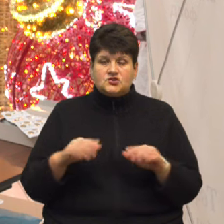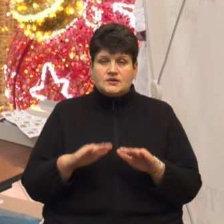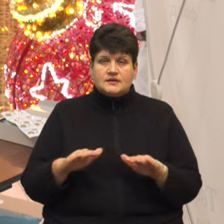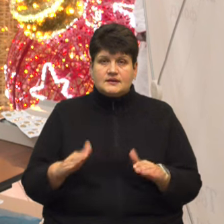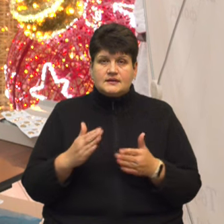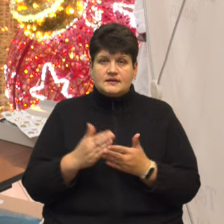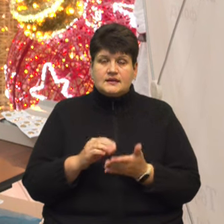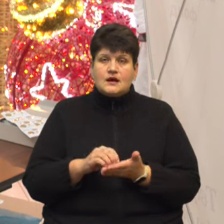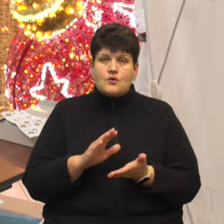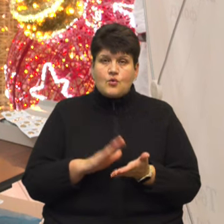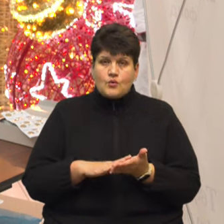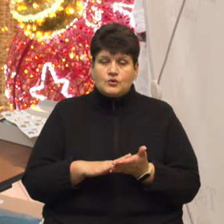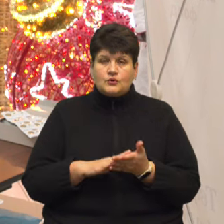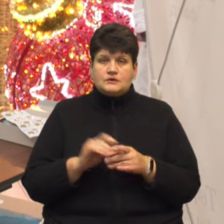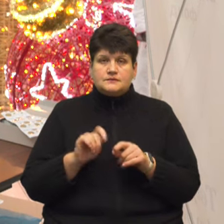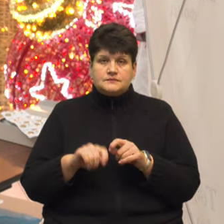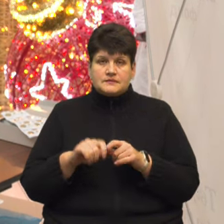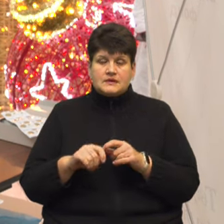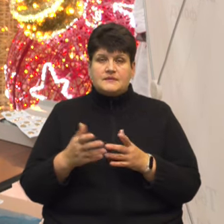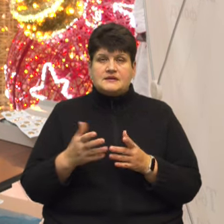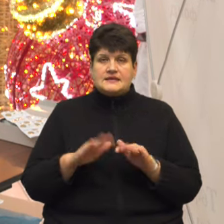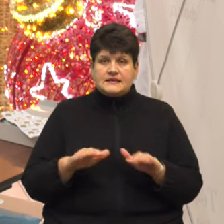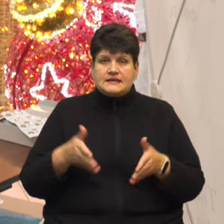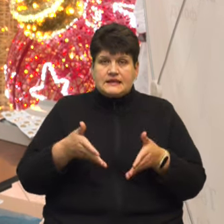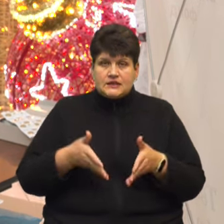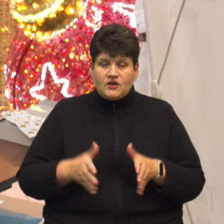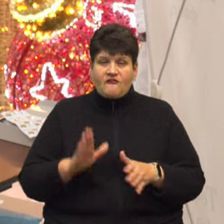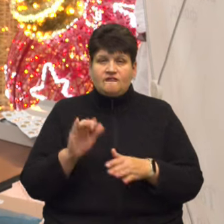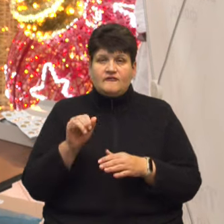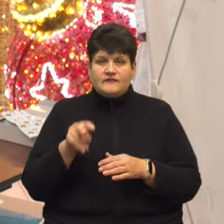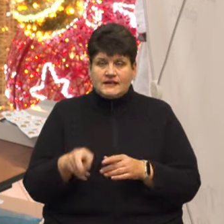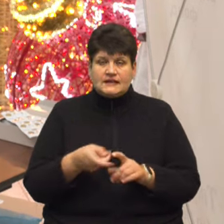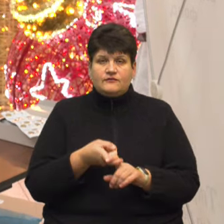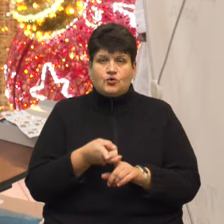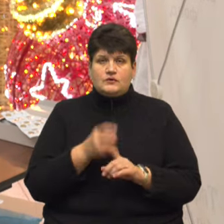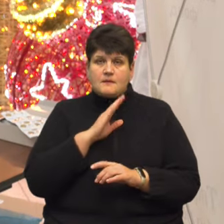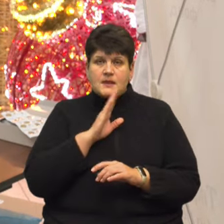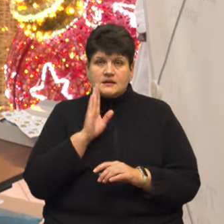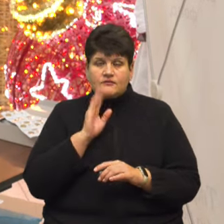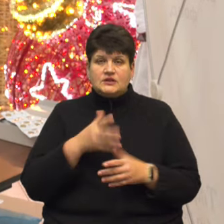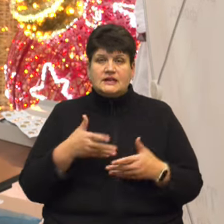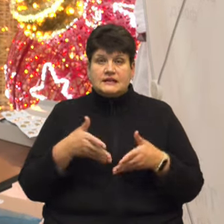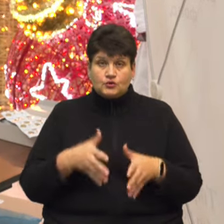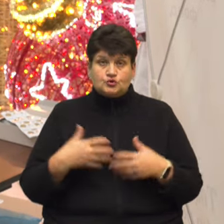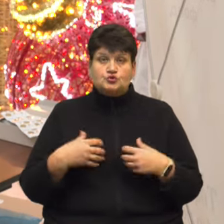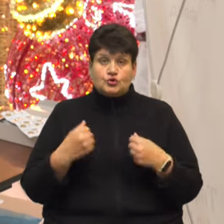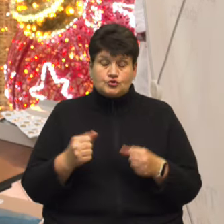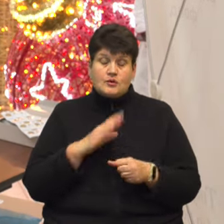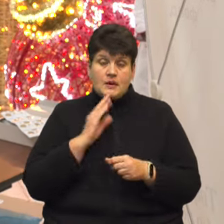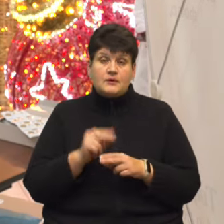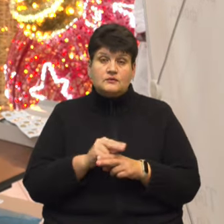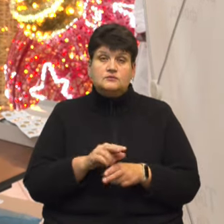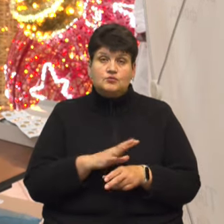на обліку, на монітору. Це діти, які народилися від віл інфікованих матерів. Вони народжуються здорові, якщо мама лікувалася. Але